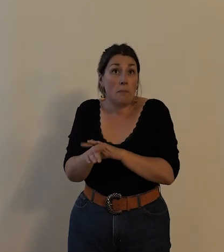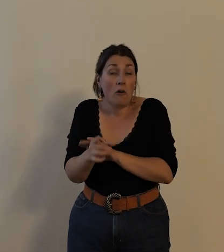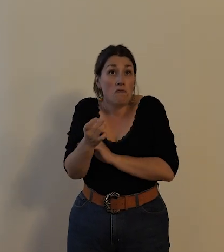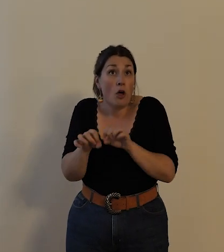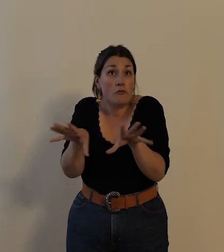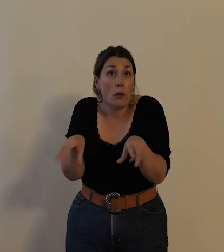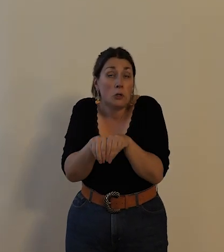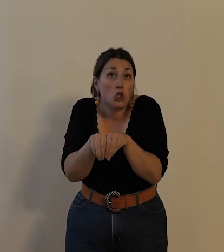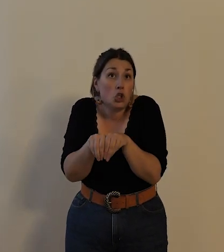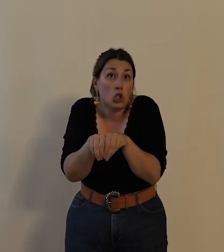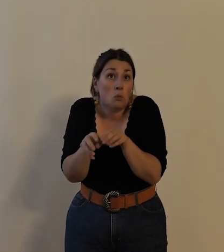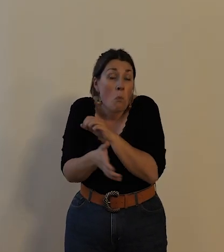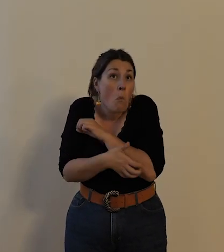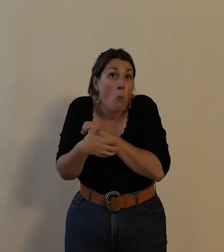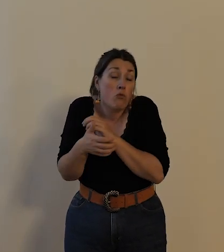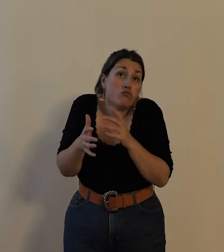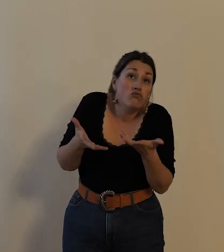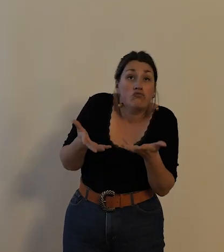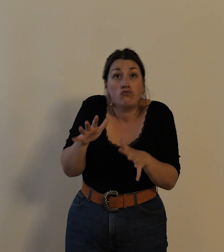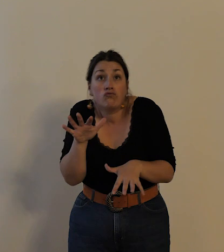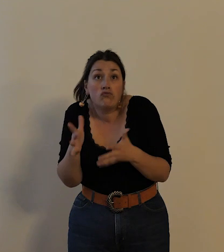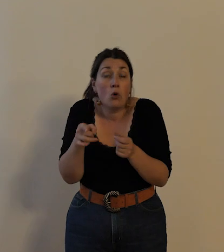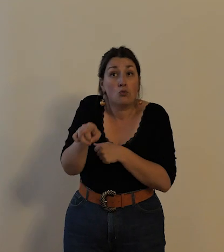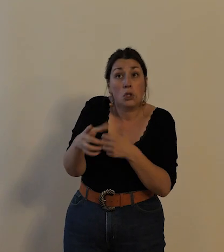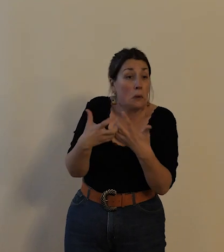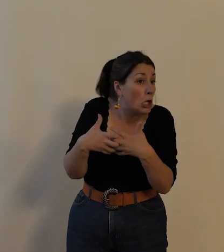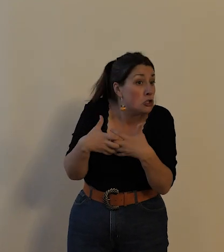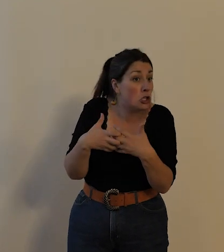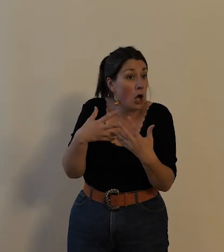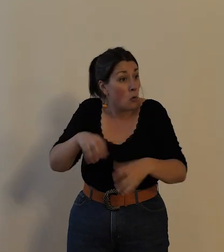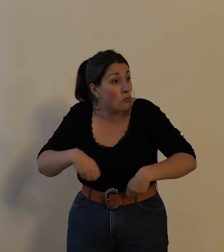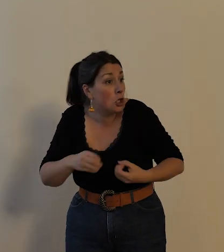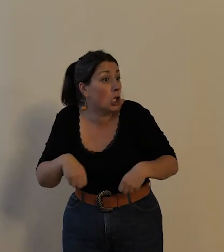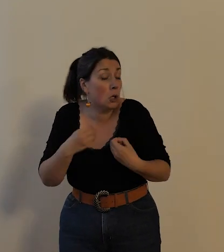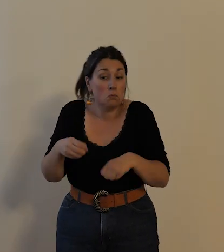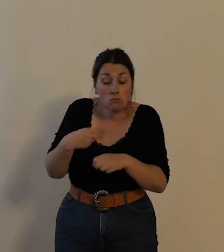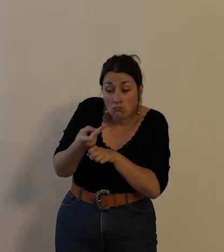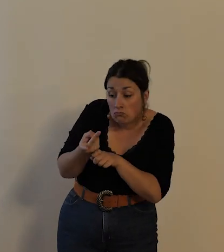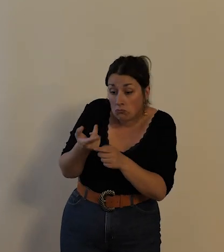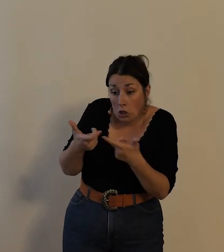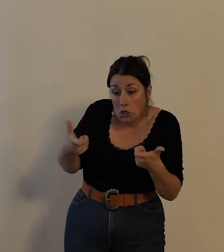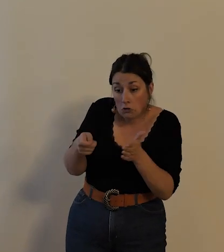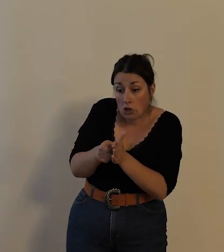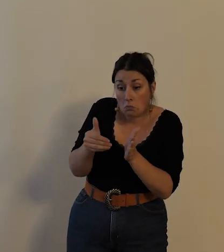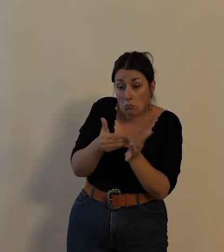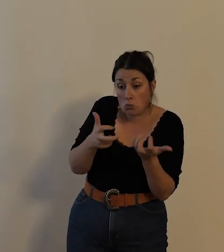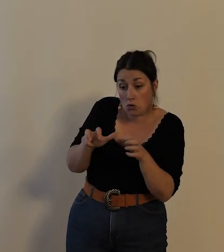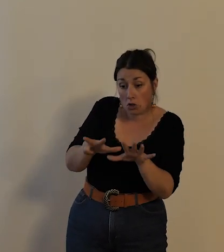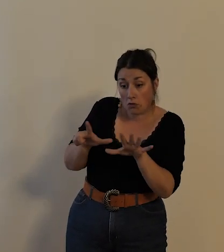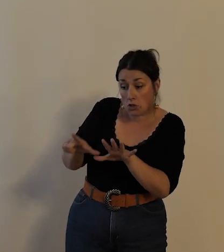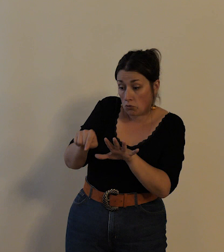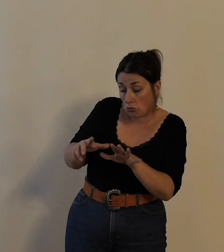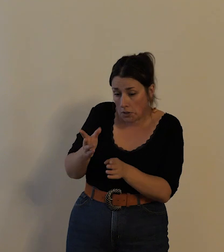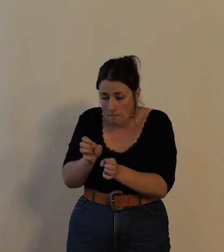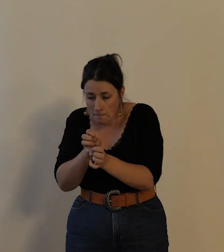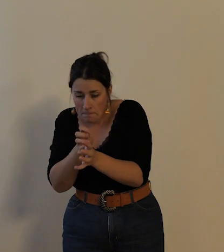mécanicien simple mécanicien mais il est habile c'est un ouvrier et il débute modestement en 1887 par construire